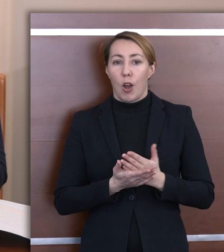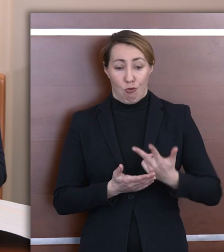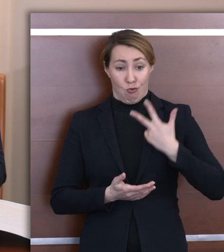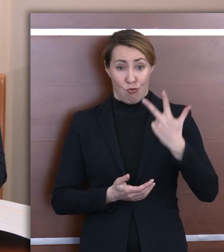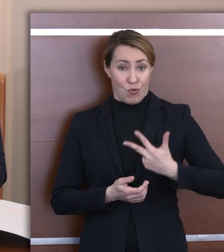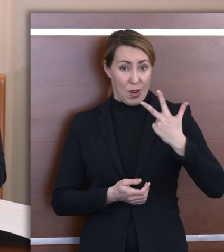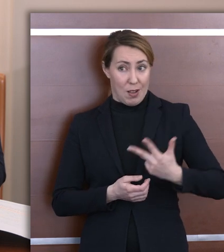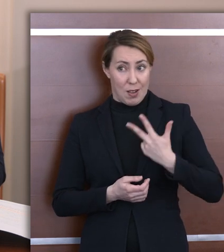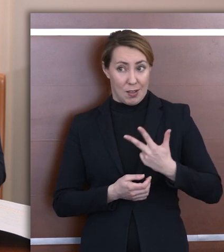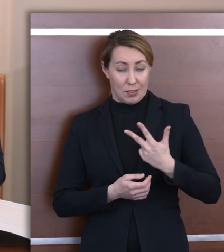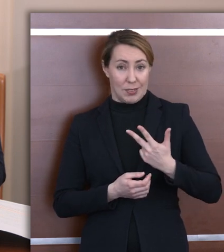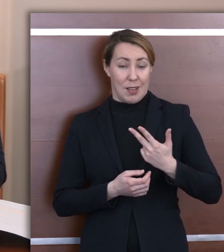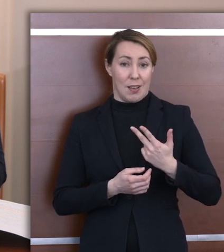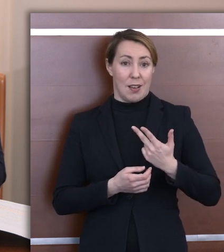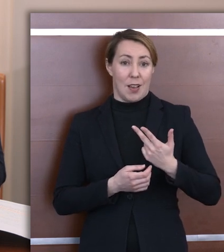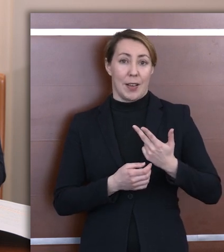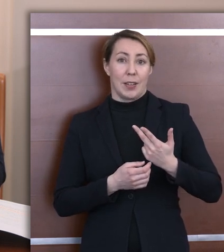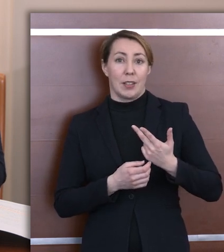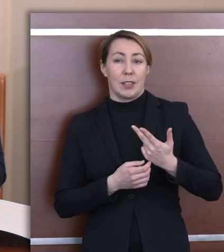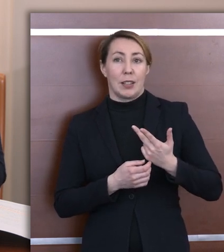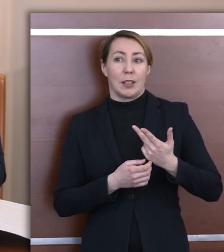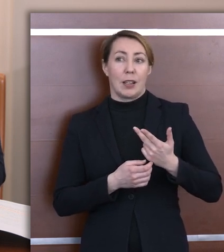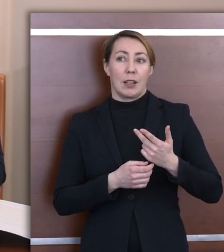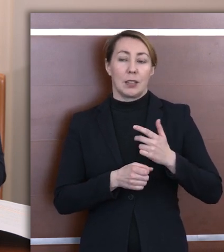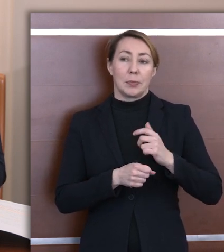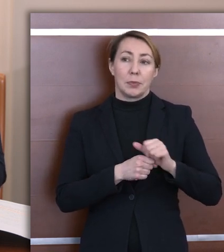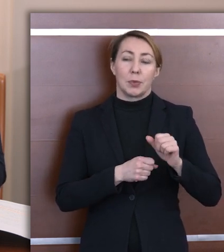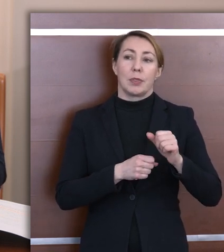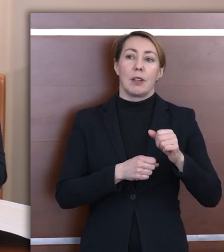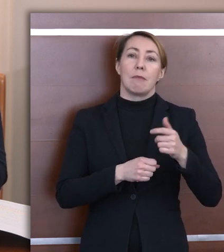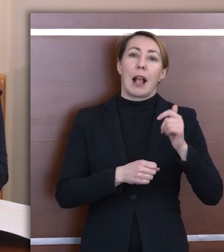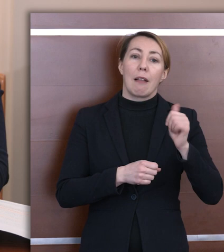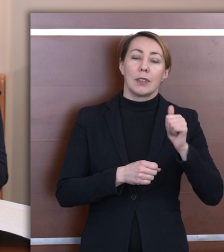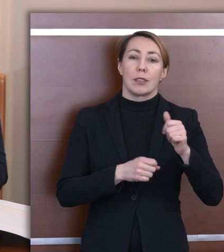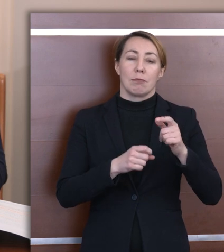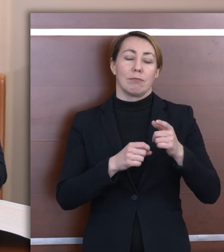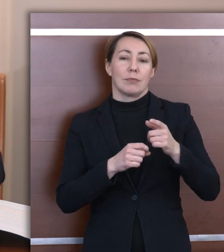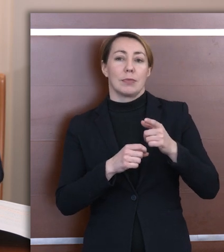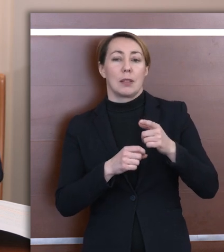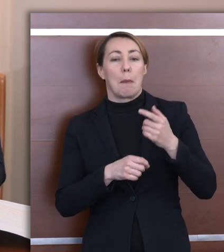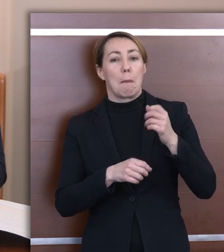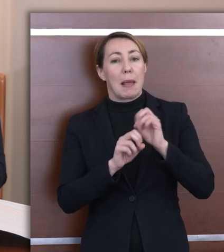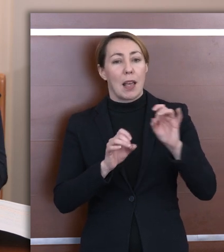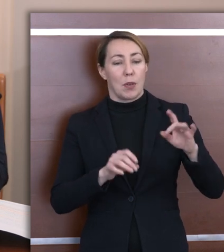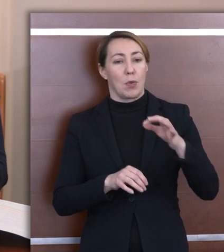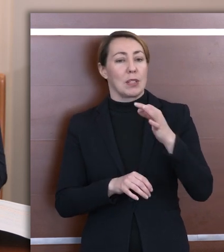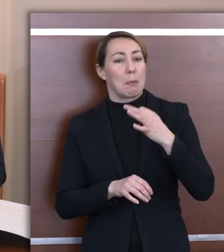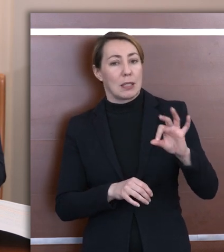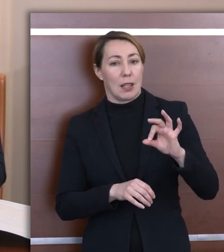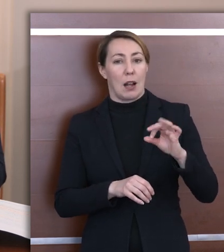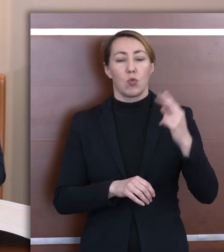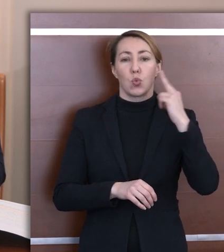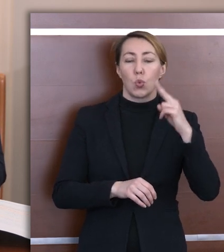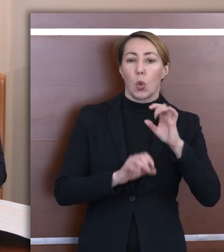funkcjonuje ten standard kształcenia kandydatów do zawodu nauczyciela, pedagoga specjalnego, surdopedagoga,